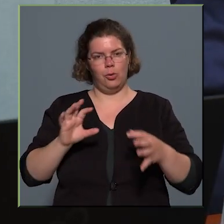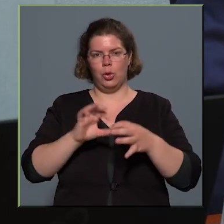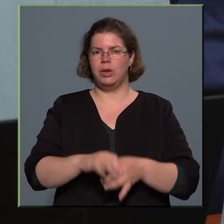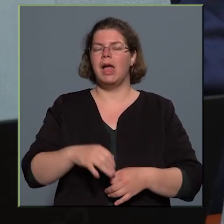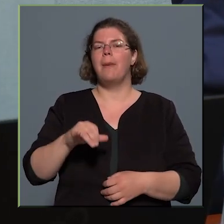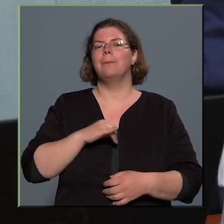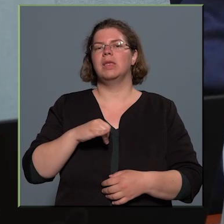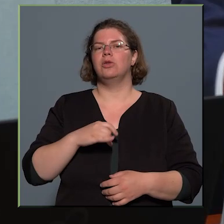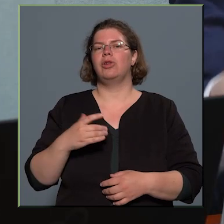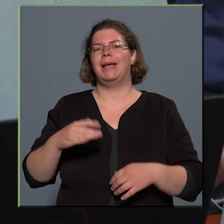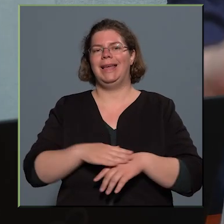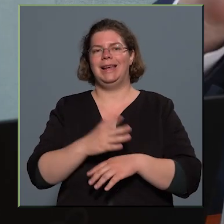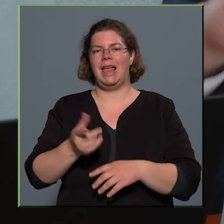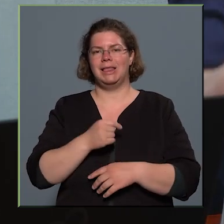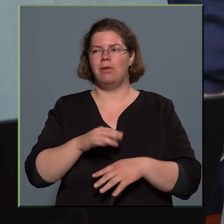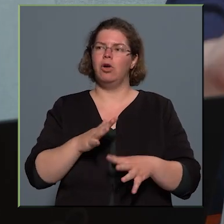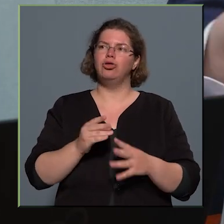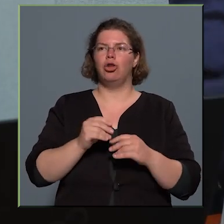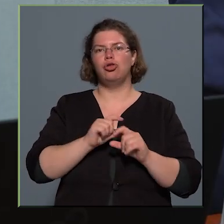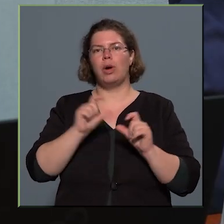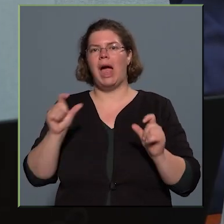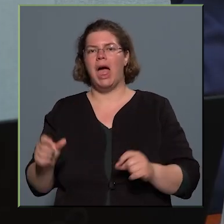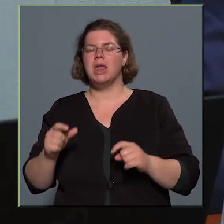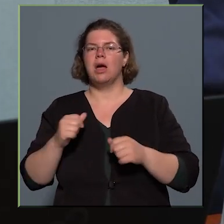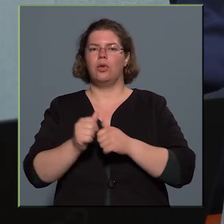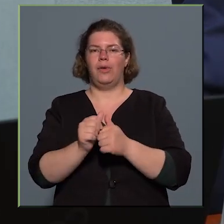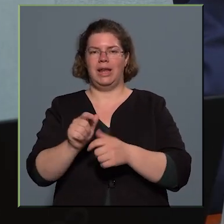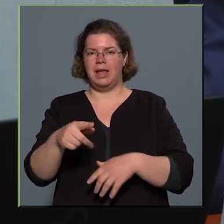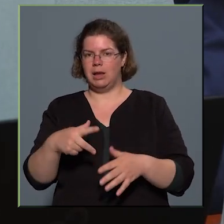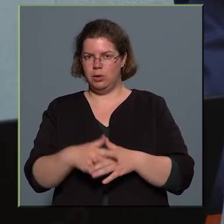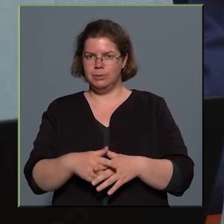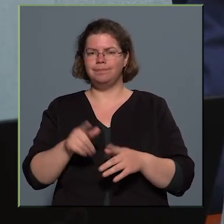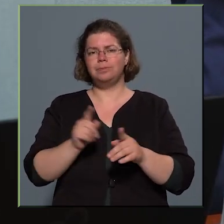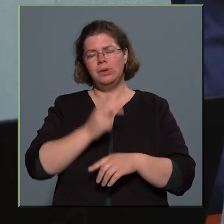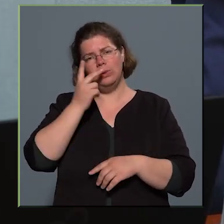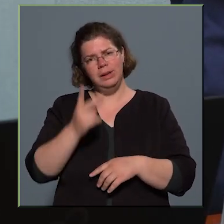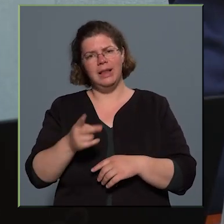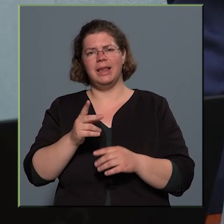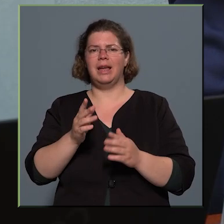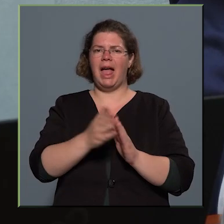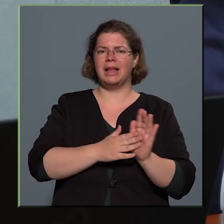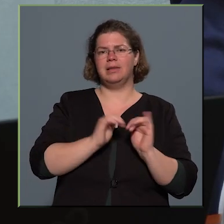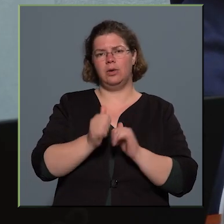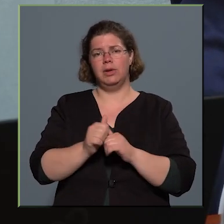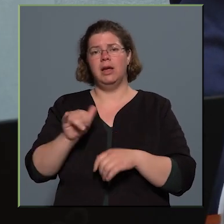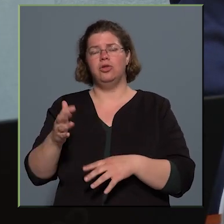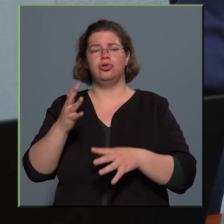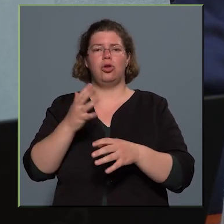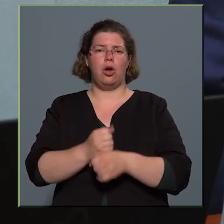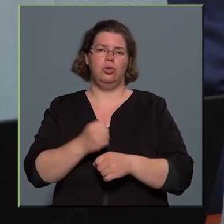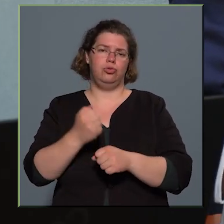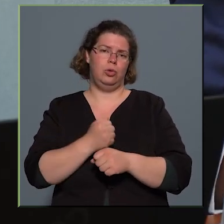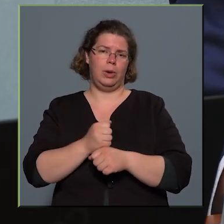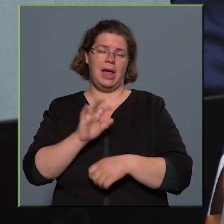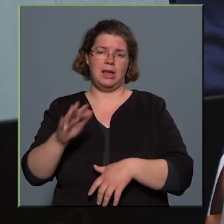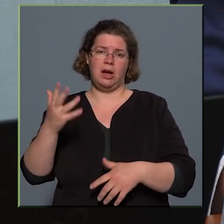biztonságérzettel, vagy csak nagyon sokára követi ezt a dolgot. Úgy látszik, elkezdte követni, és ez egy tartós munkának az eredménye,